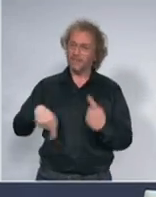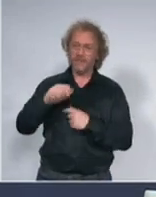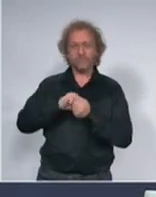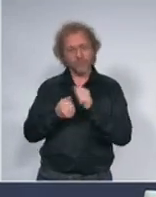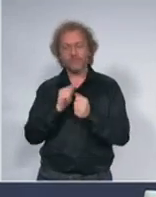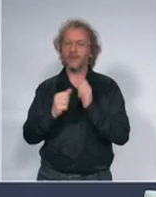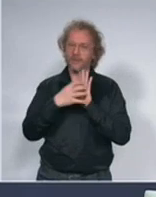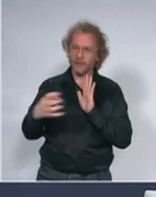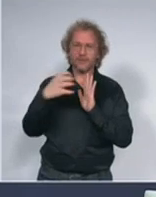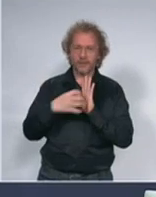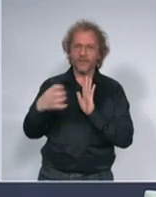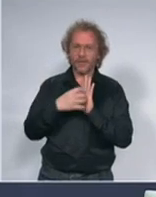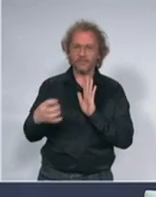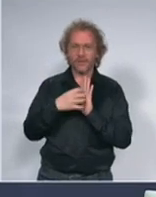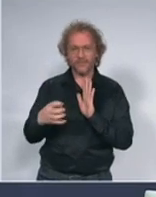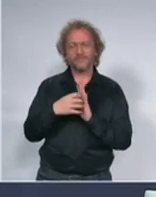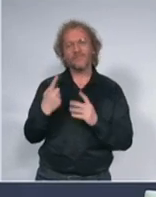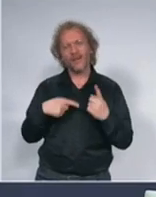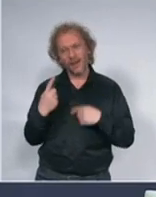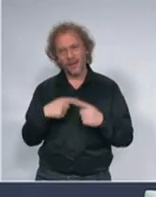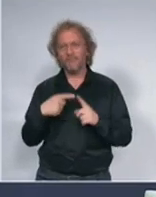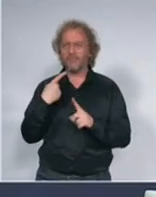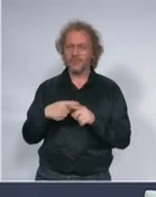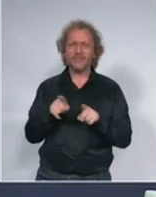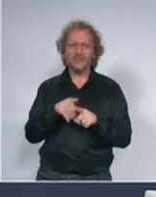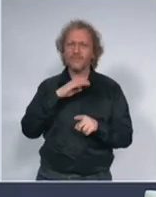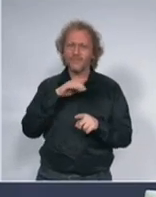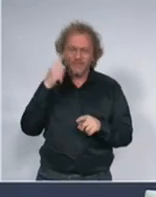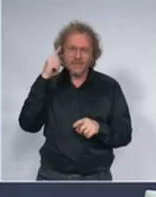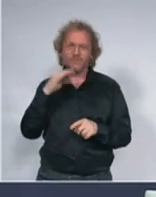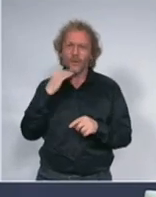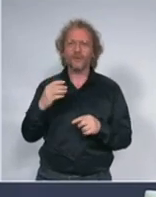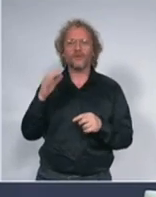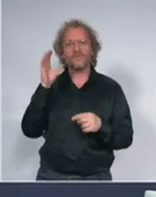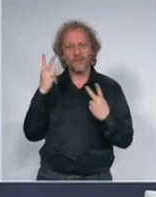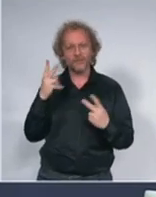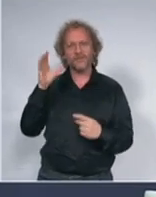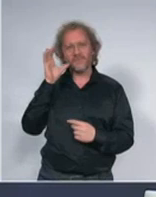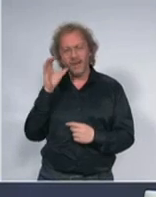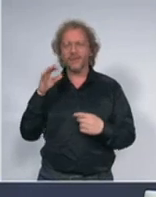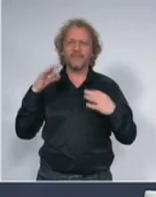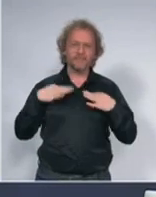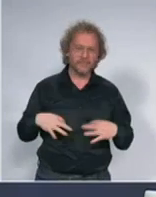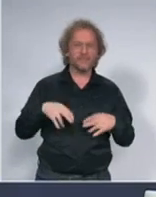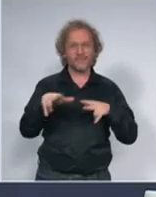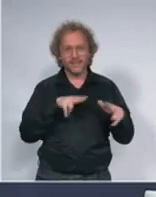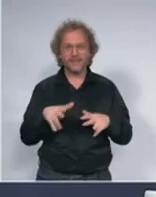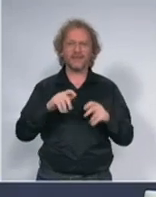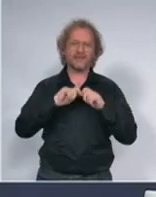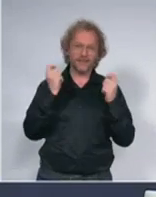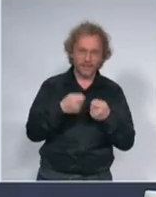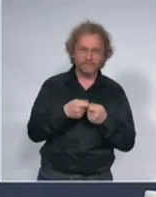i mi takođe ovde u vladi, predsednik Republike i ceo naš tim se